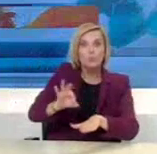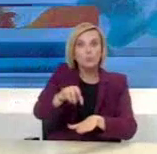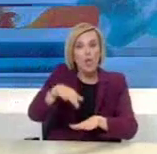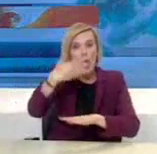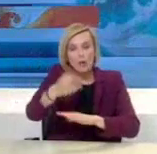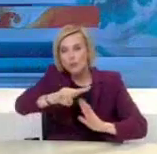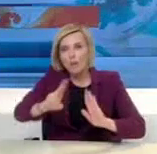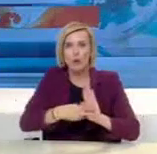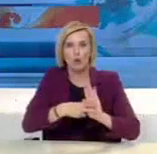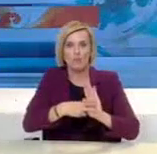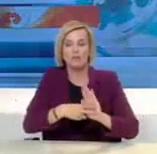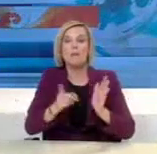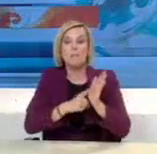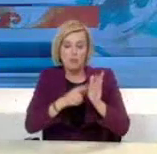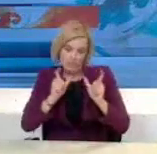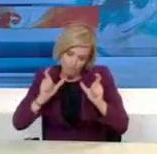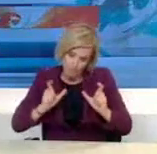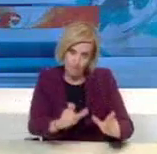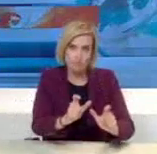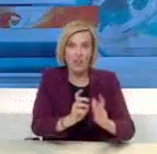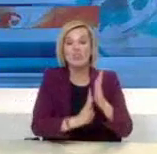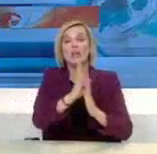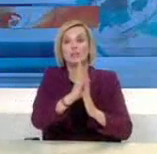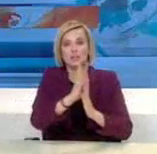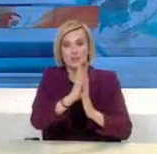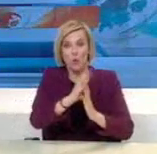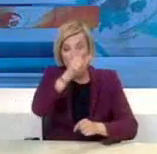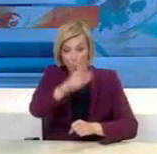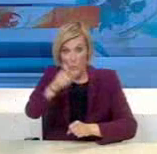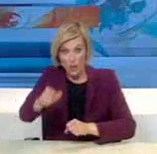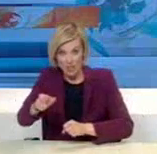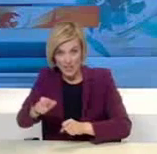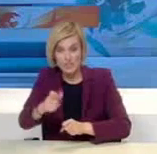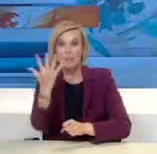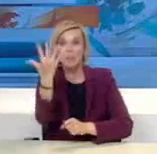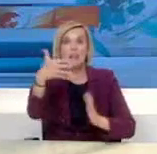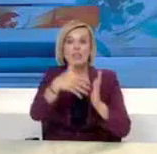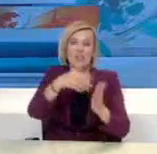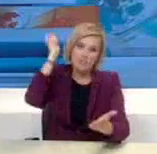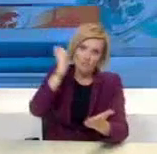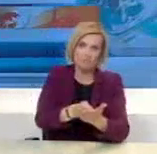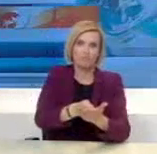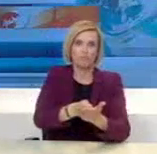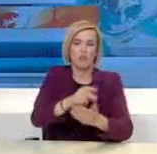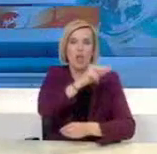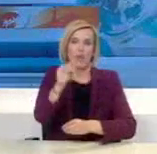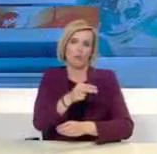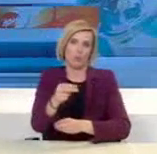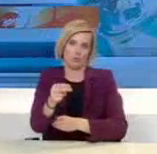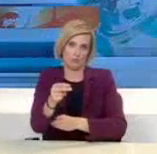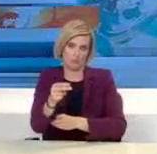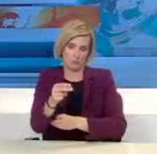και όχι εντός αυτής. Στον καθέναν από αυτούς επιβλήθηκε πρόστιμο 5.000 ευρώ και ασκήθηκαν οι προβλεπόμενες από το νόμο ποινικές διώξεις.